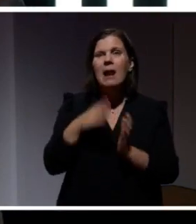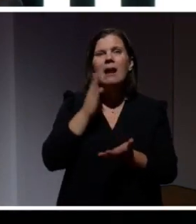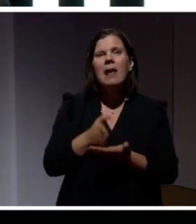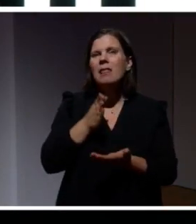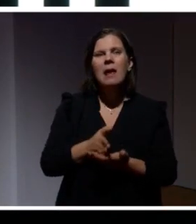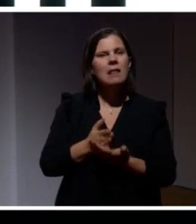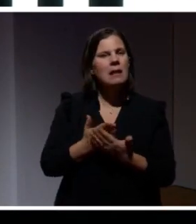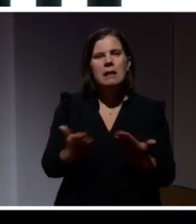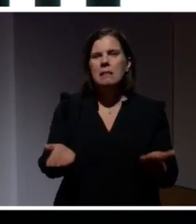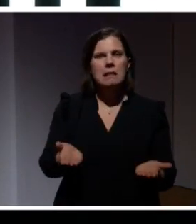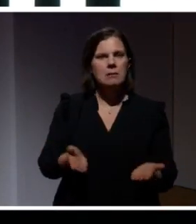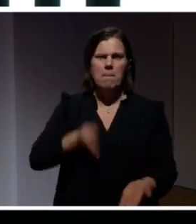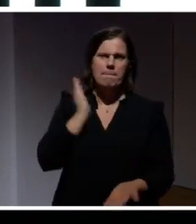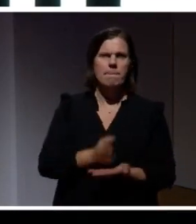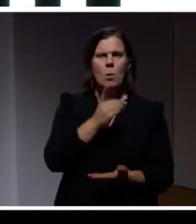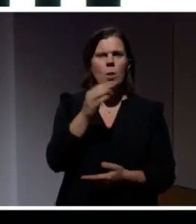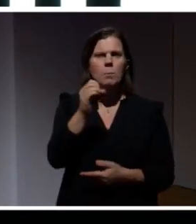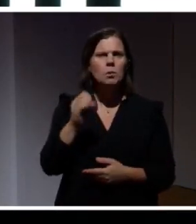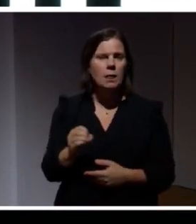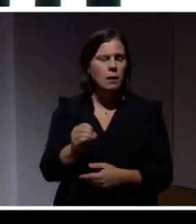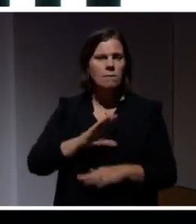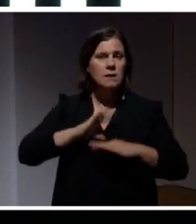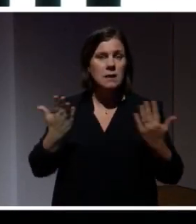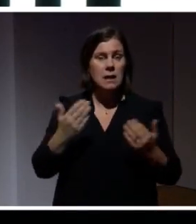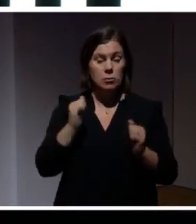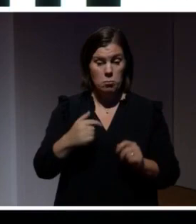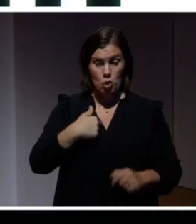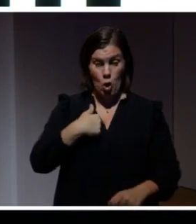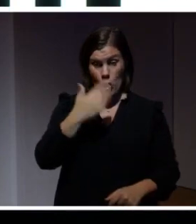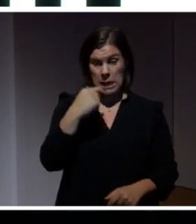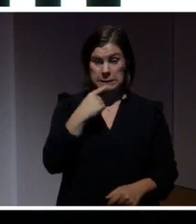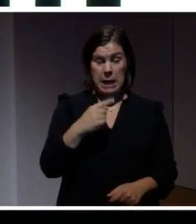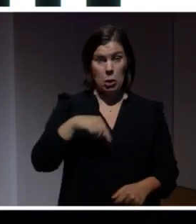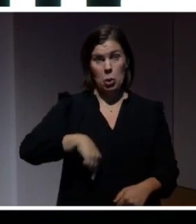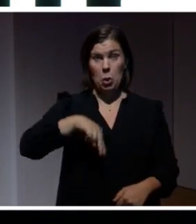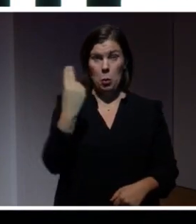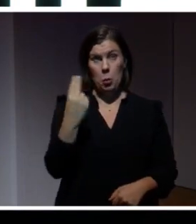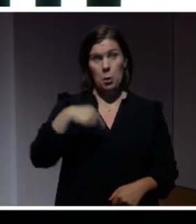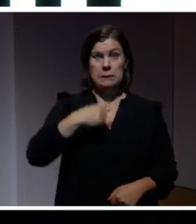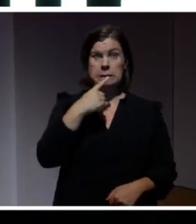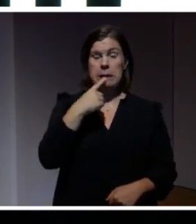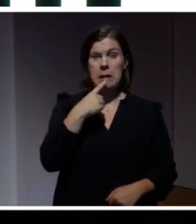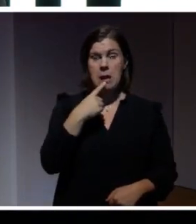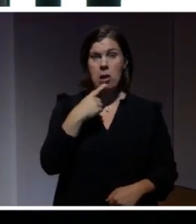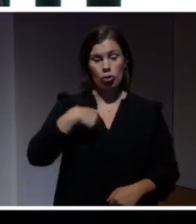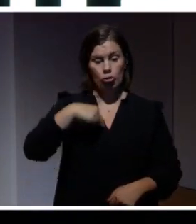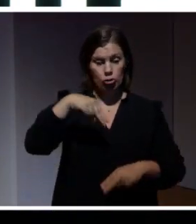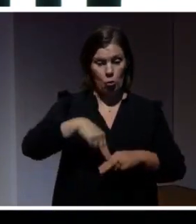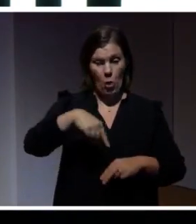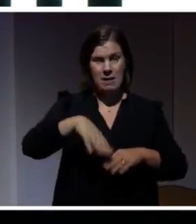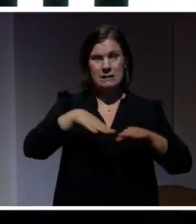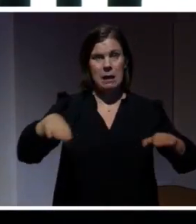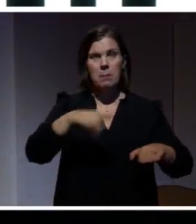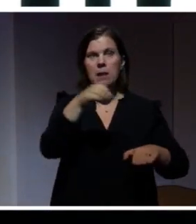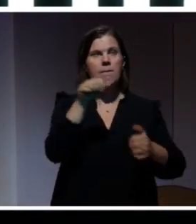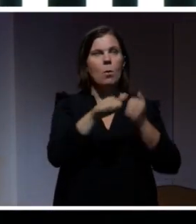rättigheten är inte absolut. Det finns ingenting som jag kan säga här och nu, säga att jag ska stå på den här scenen, men ni